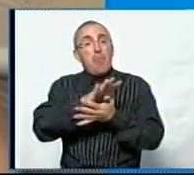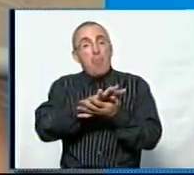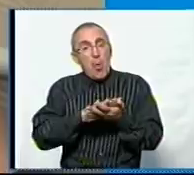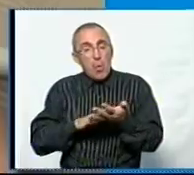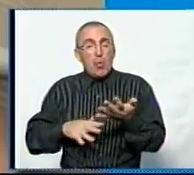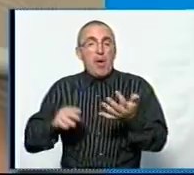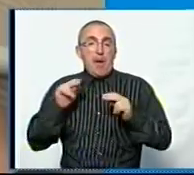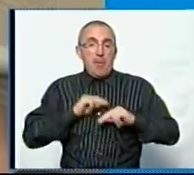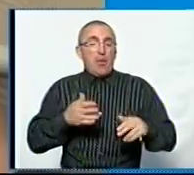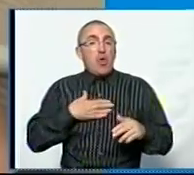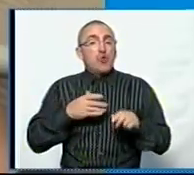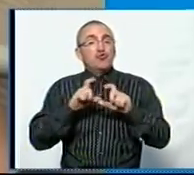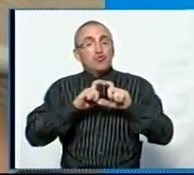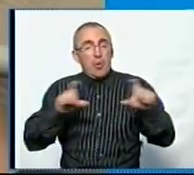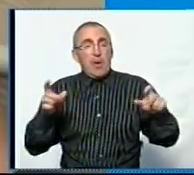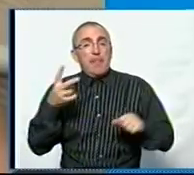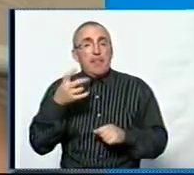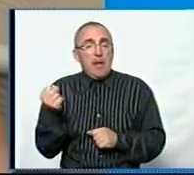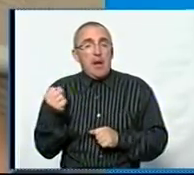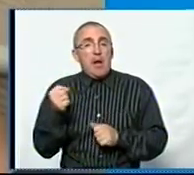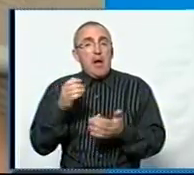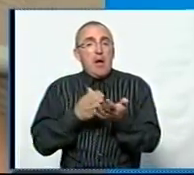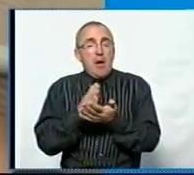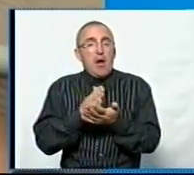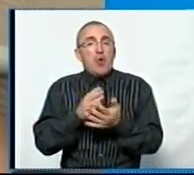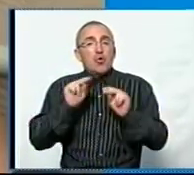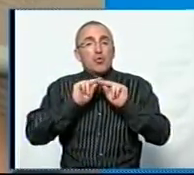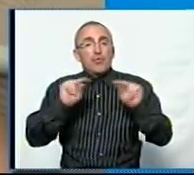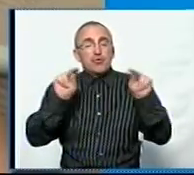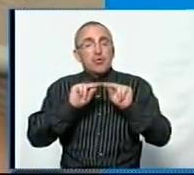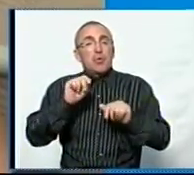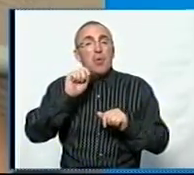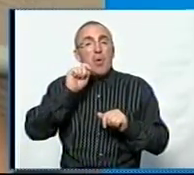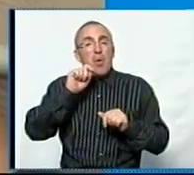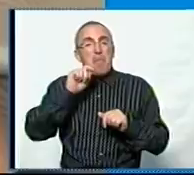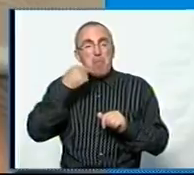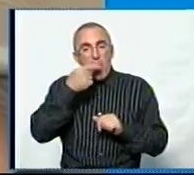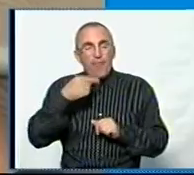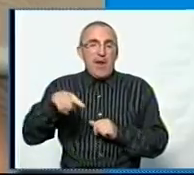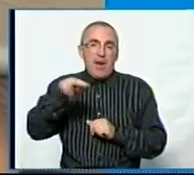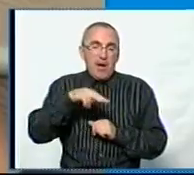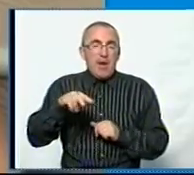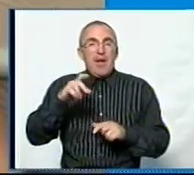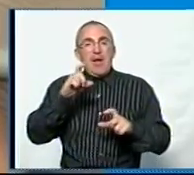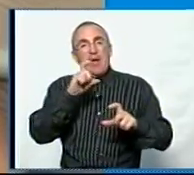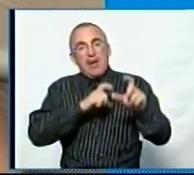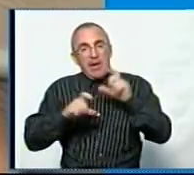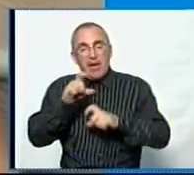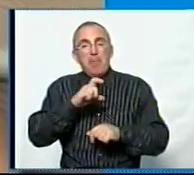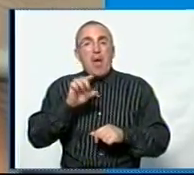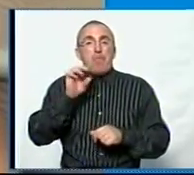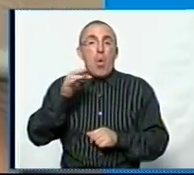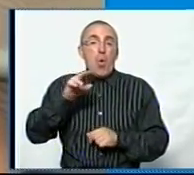працю в нашій школі на посаді вчителя української мови і літератури. І хімія, і біологія, яку читаю я,